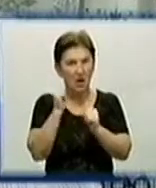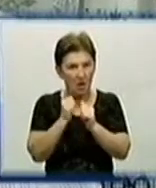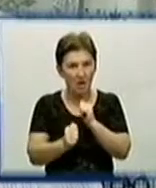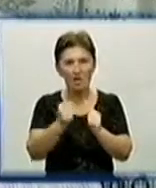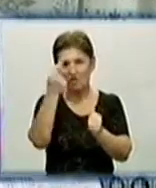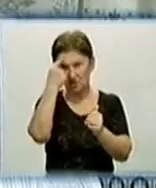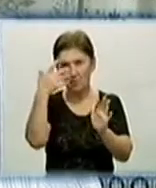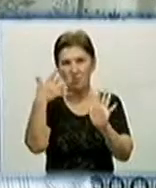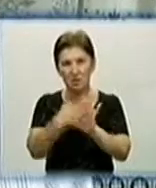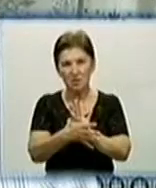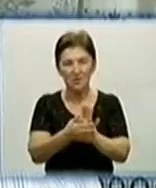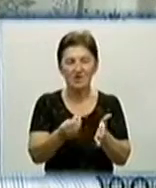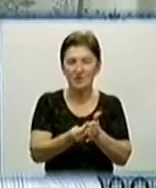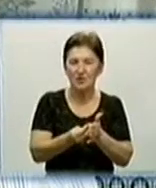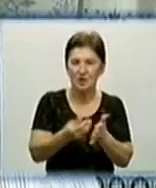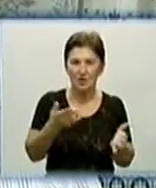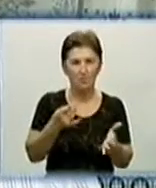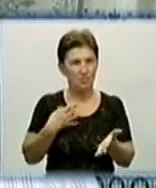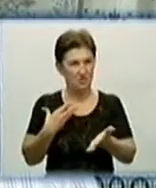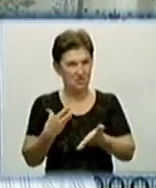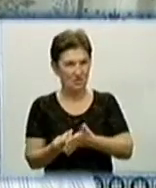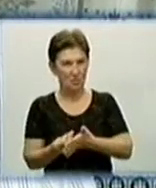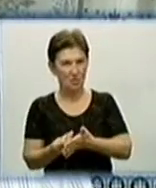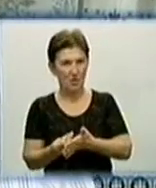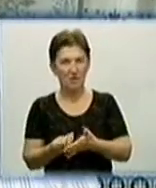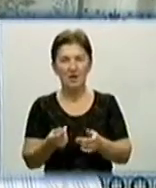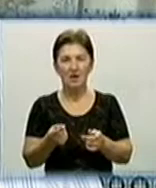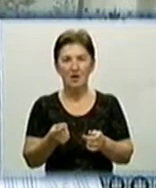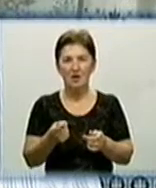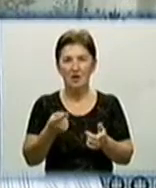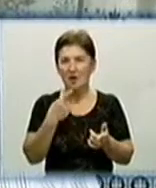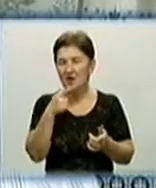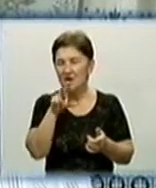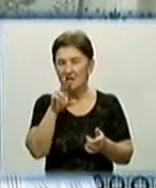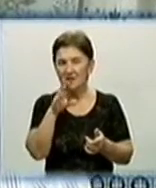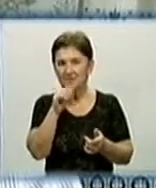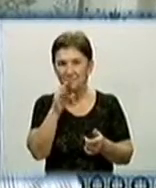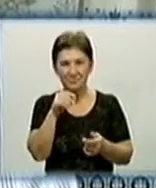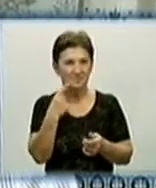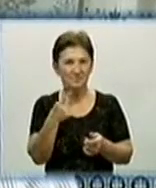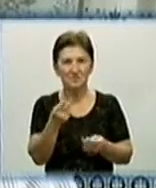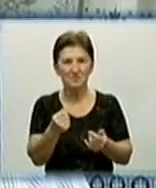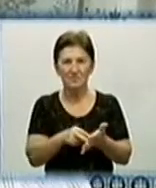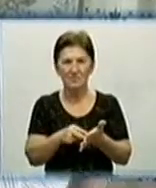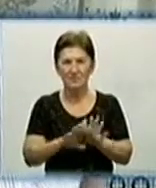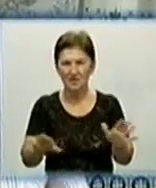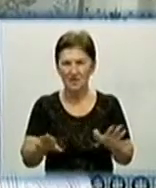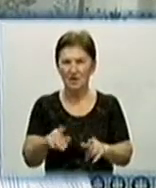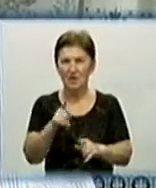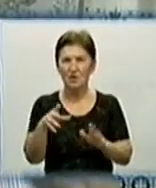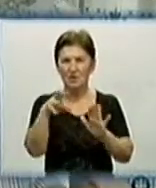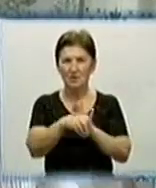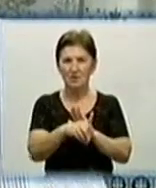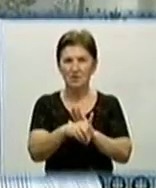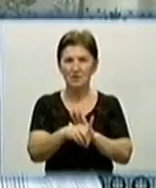дорогі за своєю. Я не буду, опять же, якусь озвучувати цифру. Наперед скажу, що ці рушники, які представлені в колекції – це